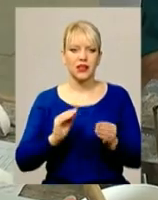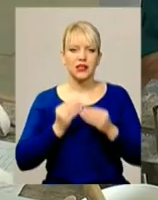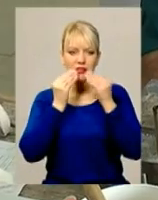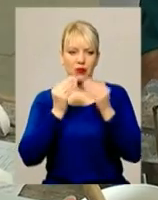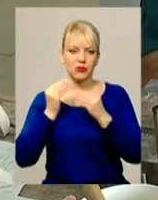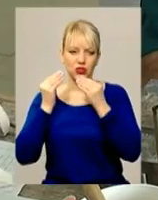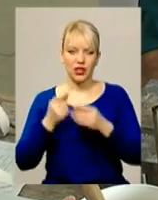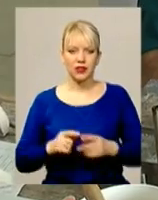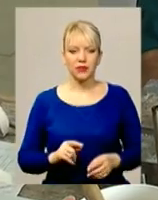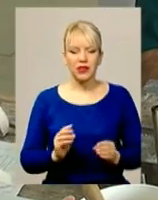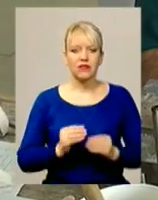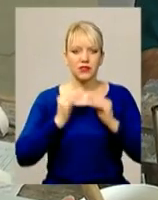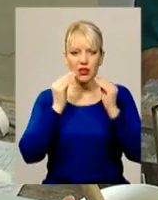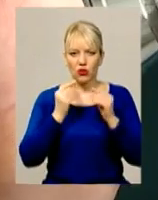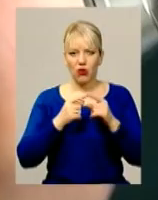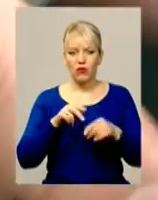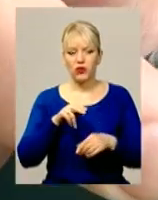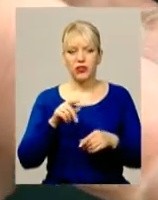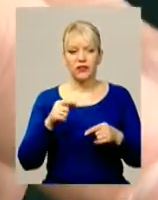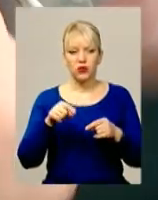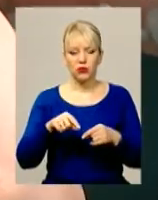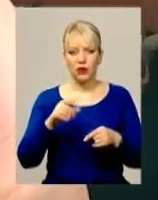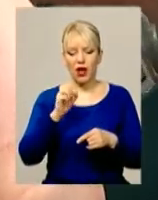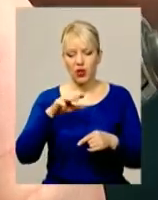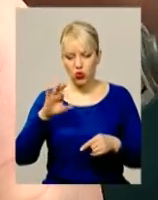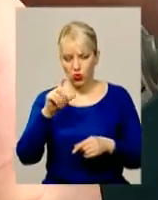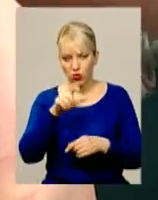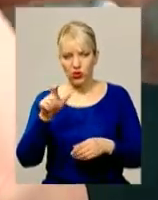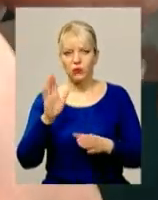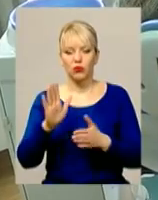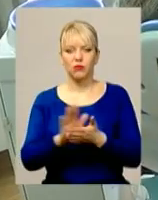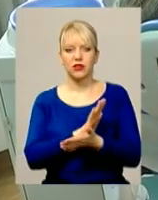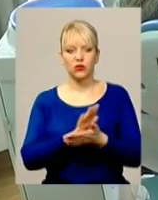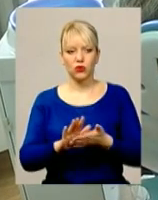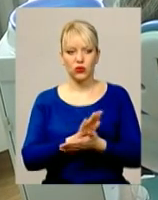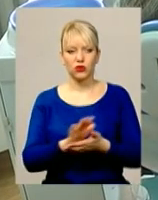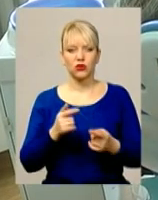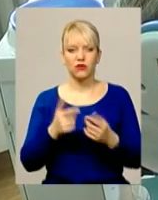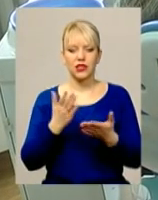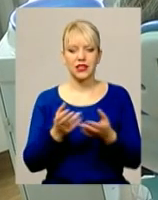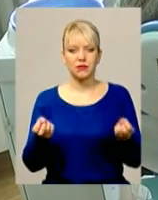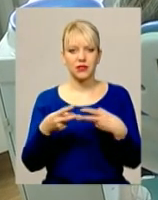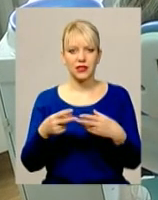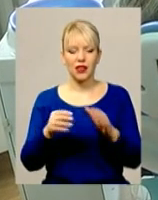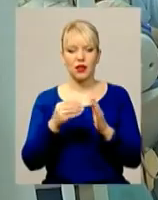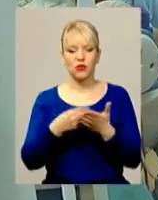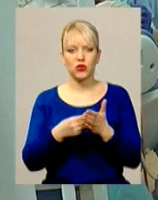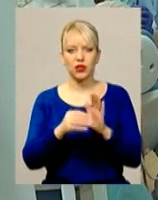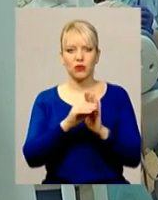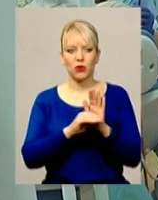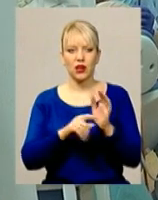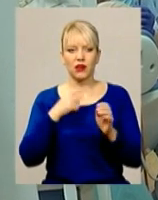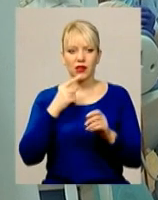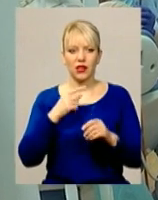Встановлювати зубні протези учасникам АТО в цьому році, як і торік, будуть безкоштовно. В області діє спеціальна бюджетна програма, каже